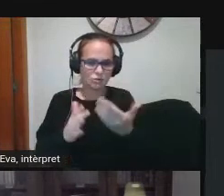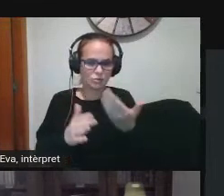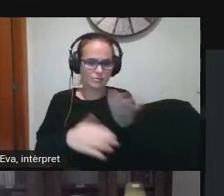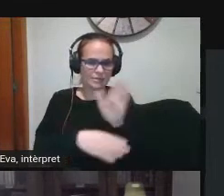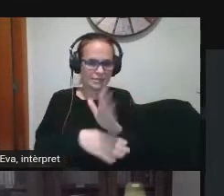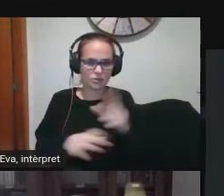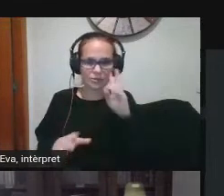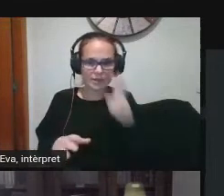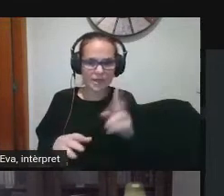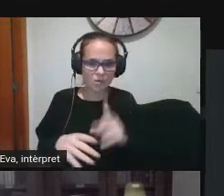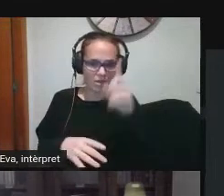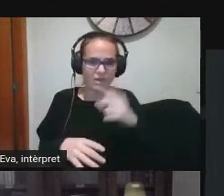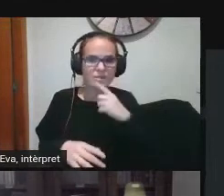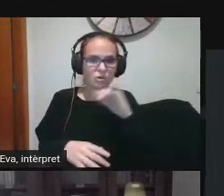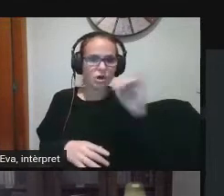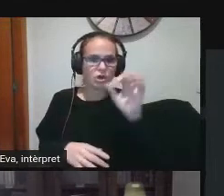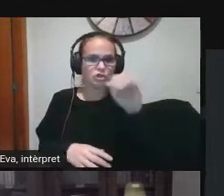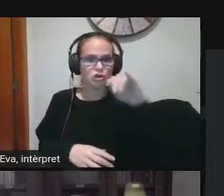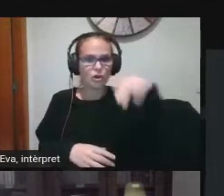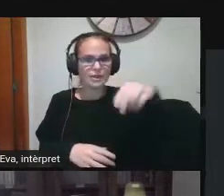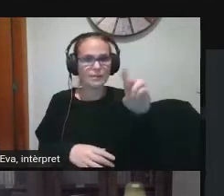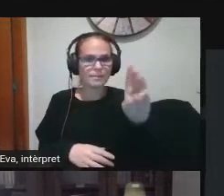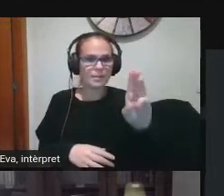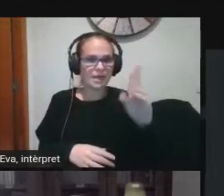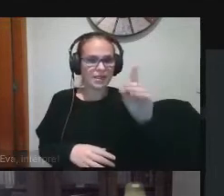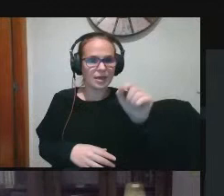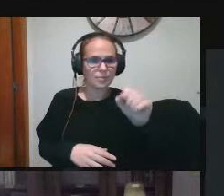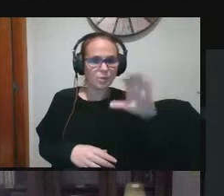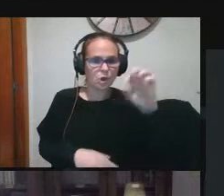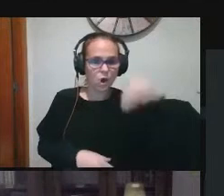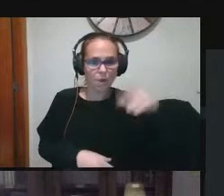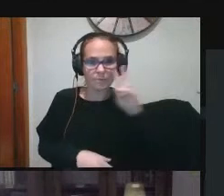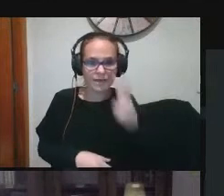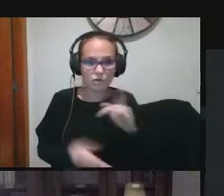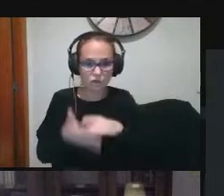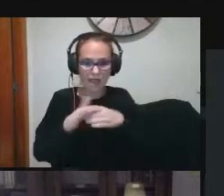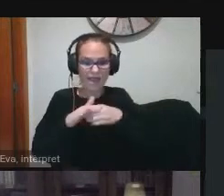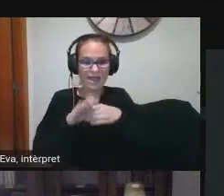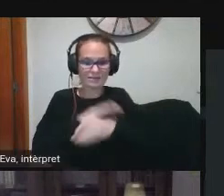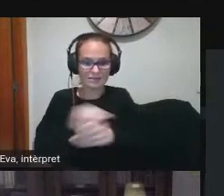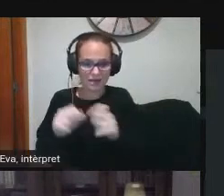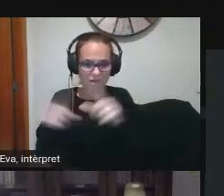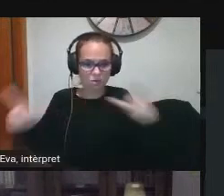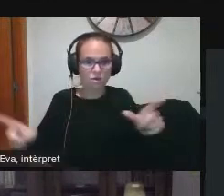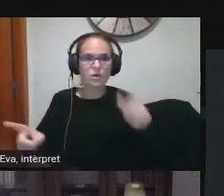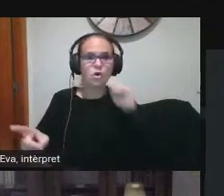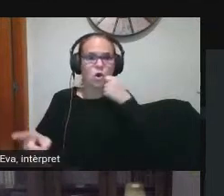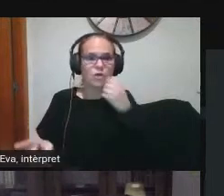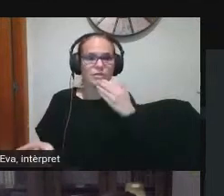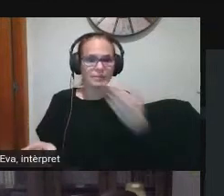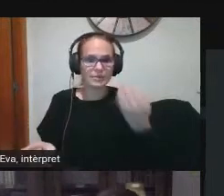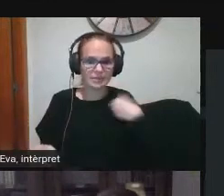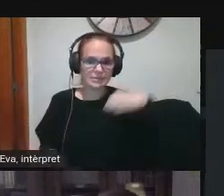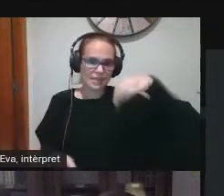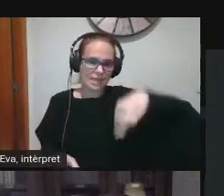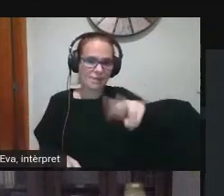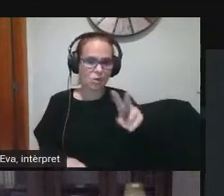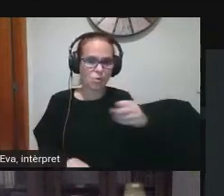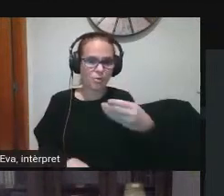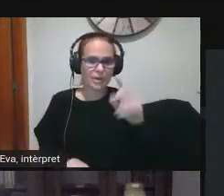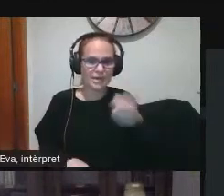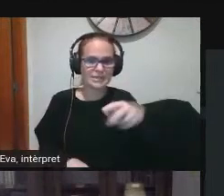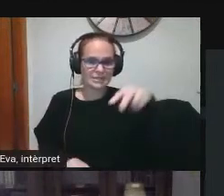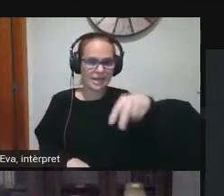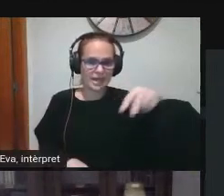posa una adreça dalt que posa joinpd.com joinpd.com i quan entreu en aquesta adreça us demanarà un codi que és aquest, el M-U-B-X-N-N